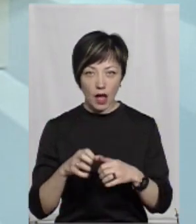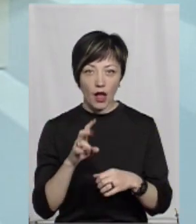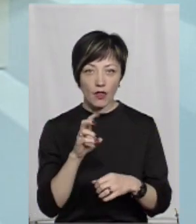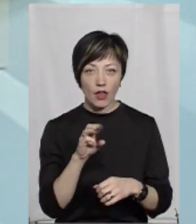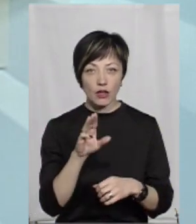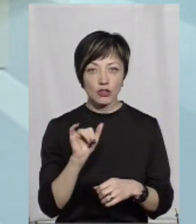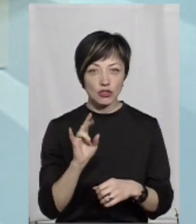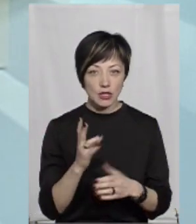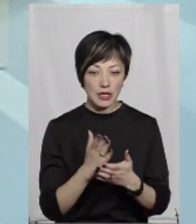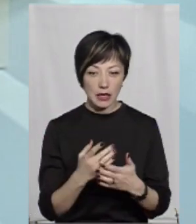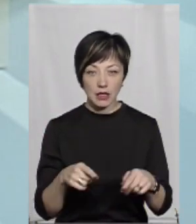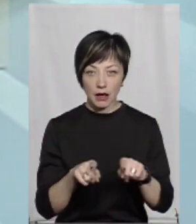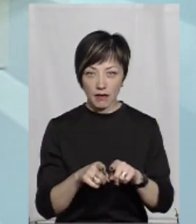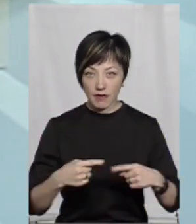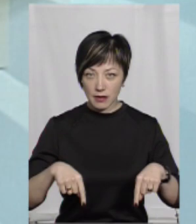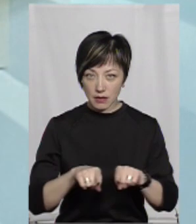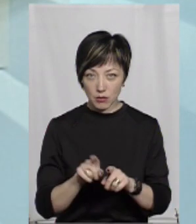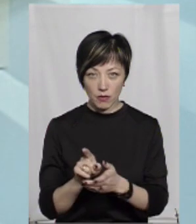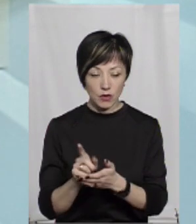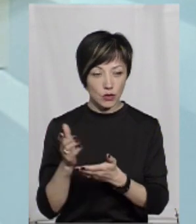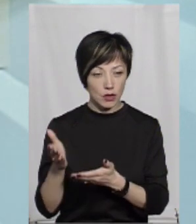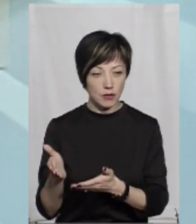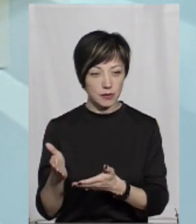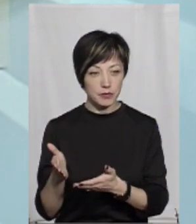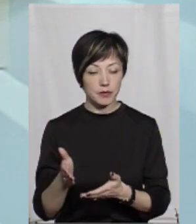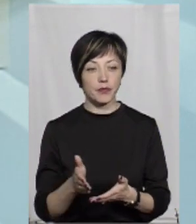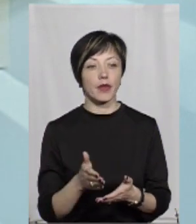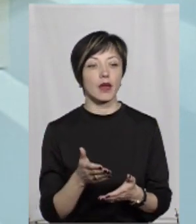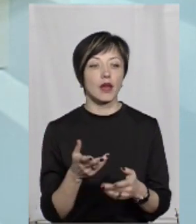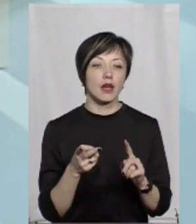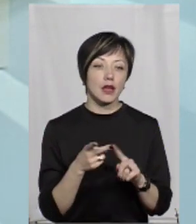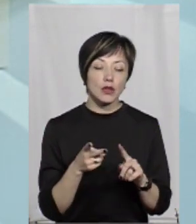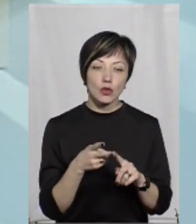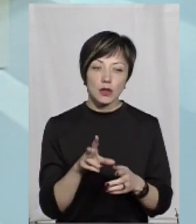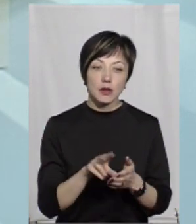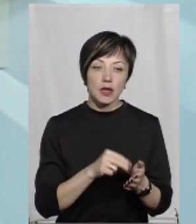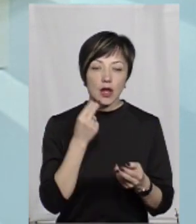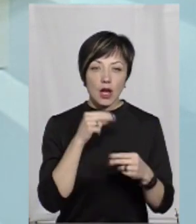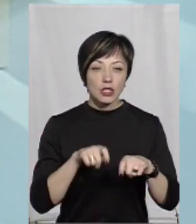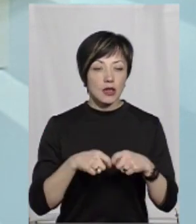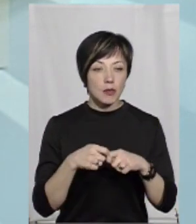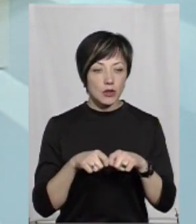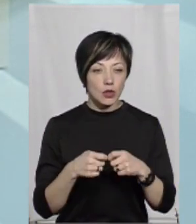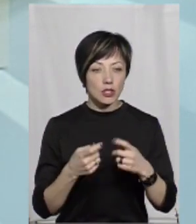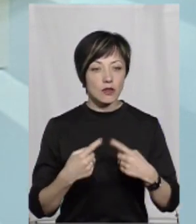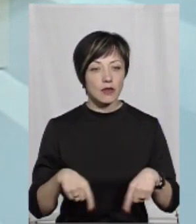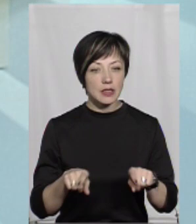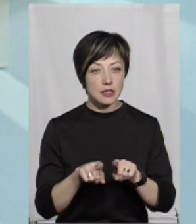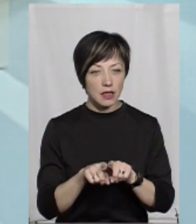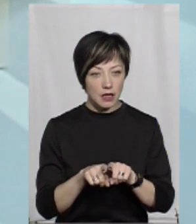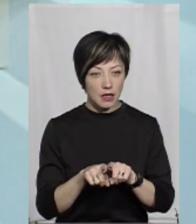А в Нітішині є таке відділення, повинно бути в Нітішині. Другий приклад – це кращі травматологічні відділення